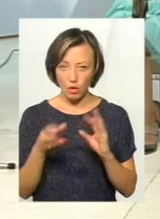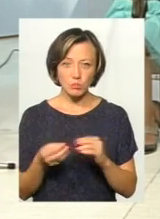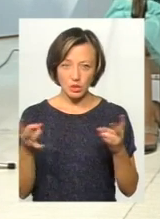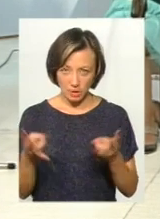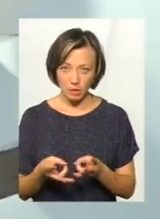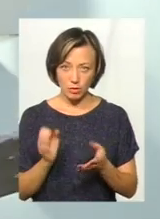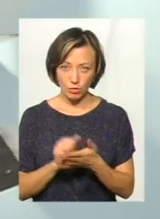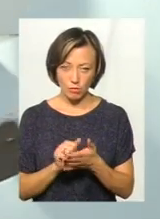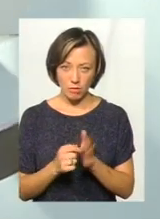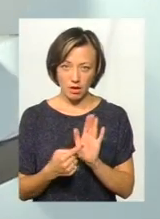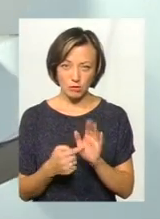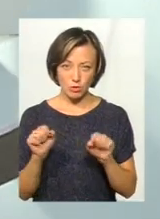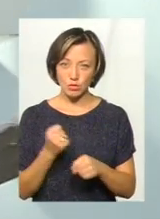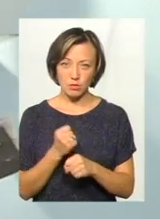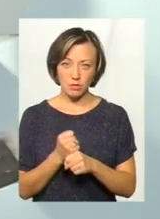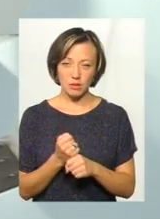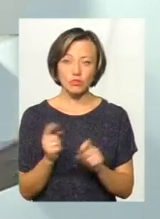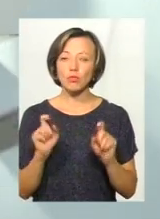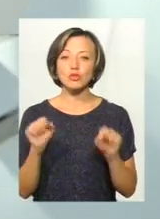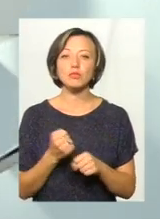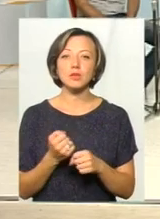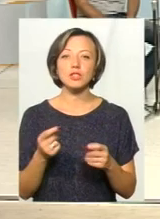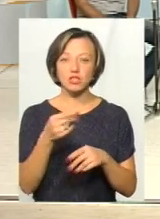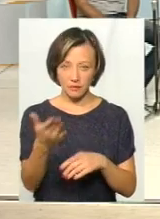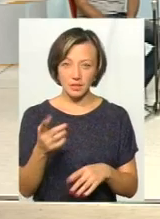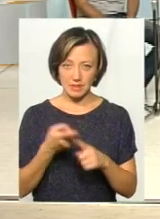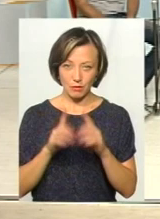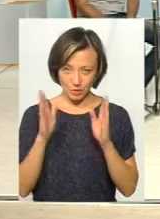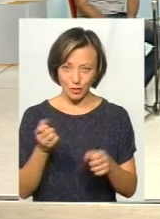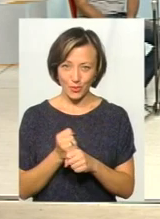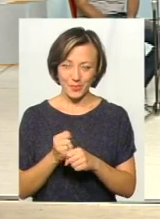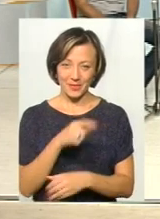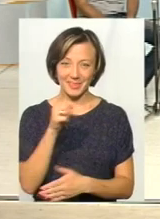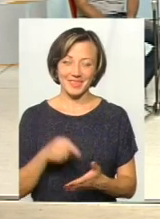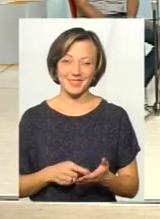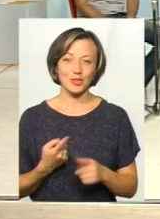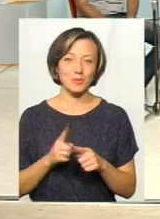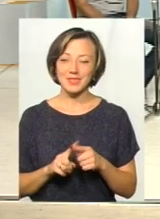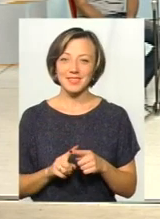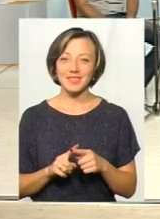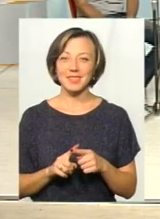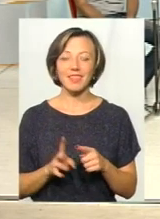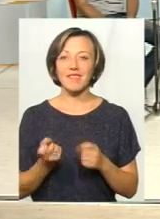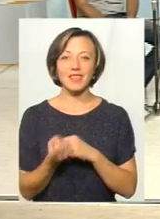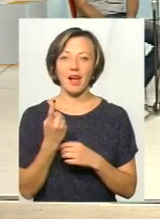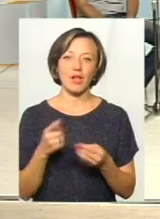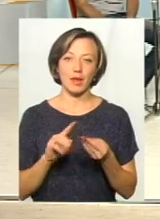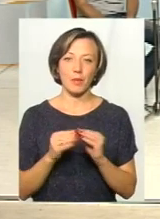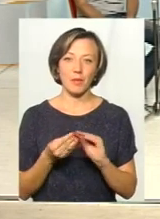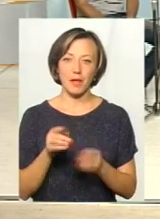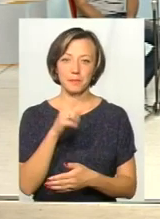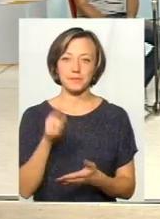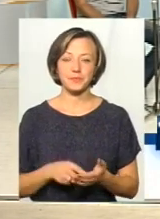треба для цього документ, чи це можна зробити, що можна зробити і чи ви це зробите? Ну, власне, для того, щоб не виникало таких проблем.